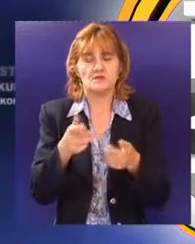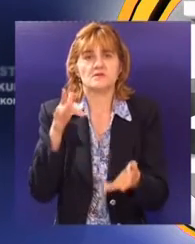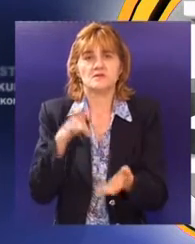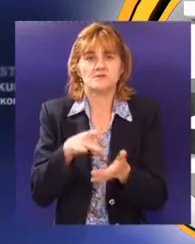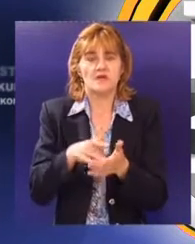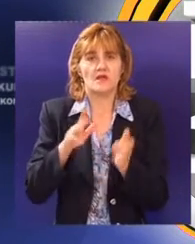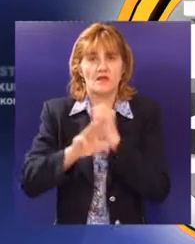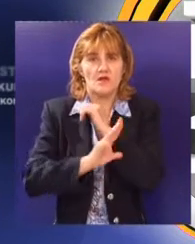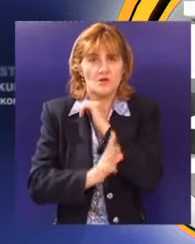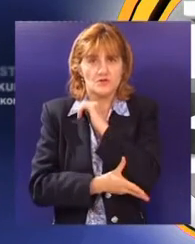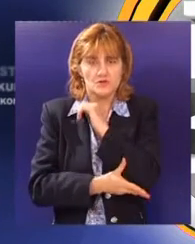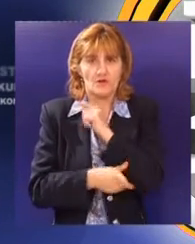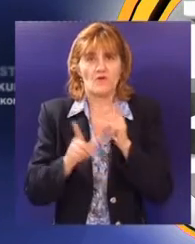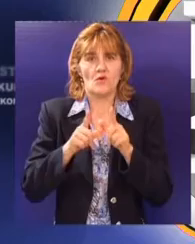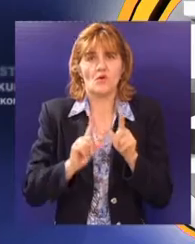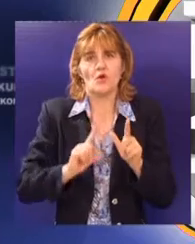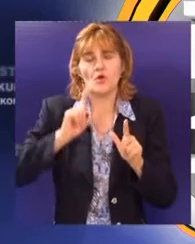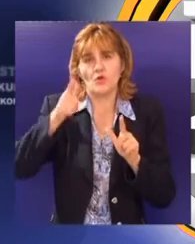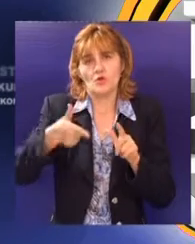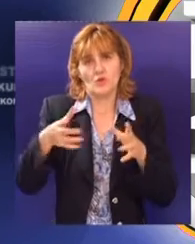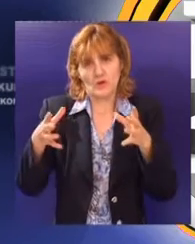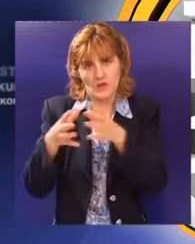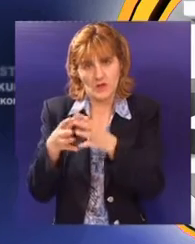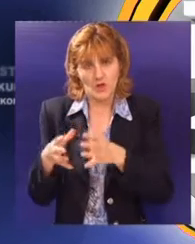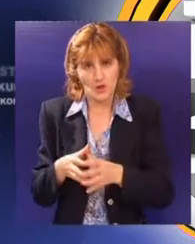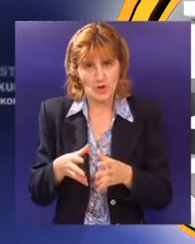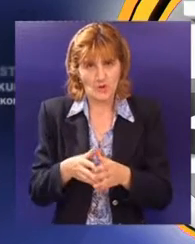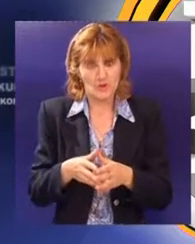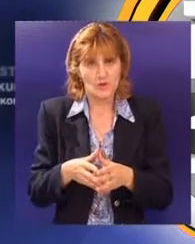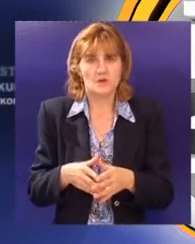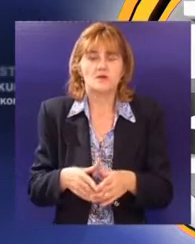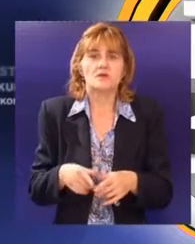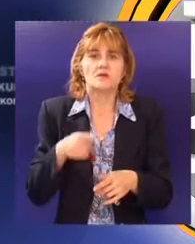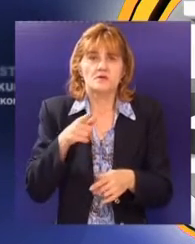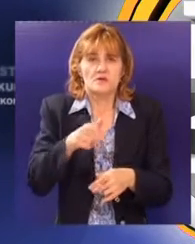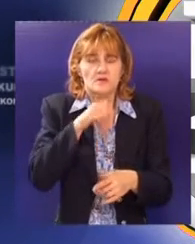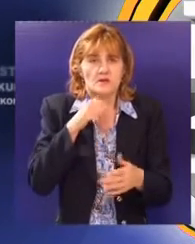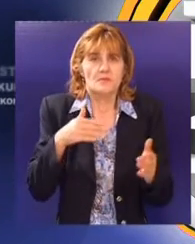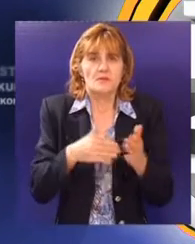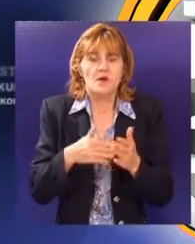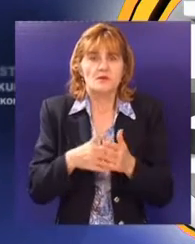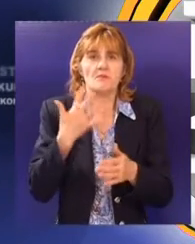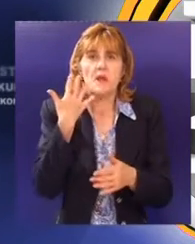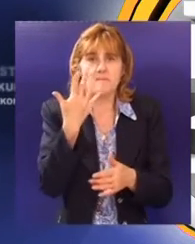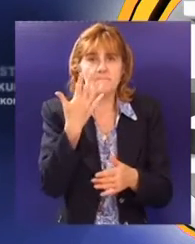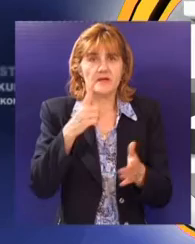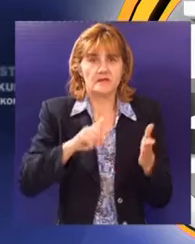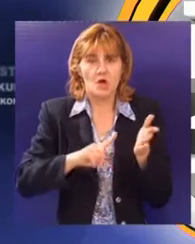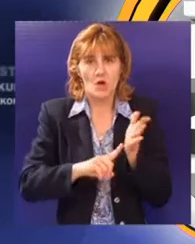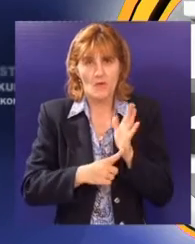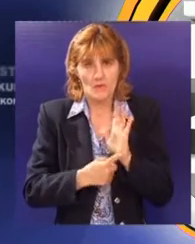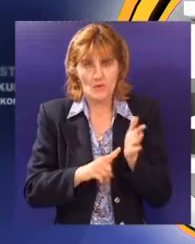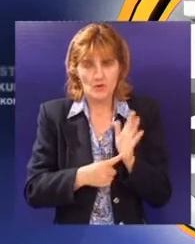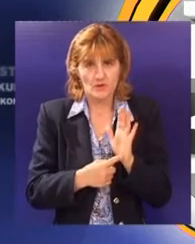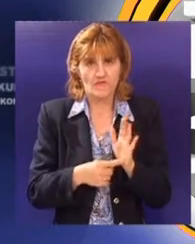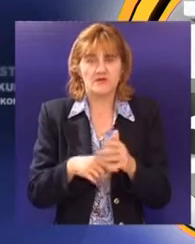četvrugodišnje škole u drugom krugu. Znači u prvom krugu praktično je potrebno po pet bodova i